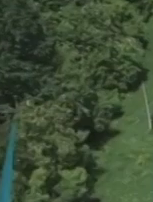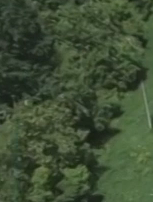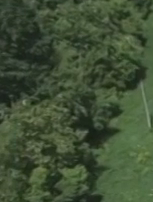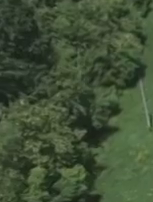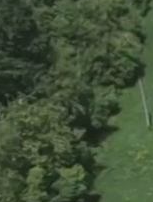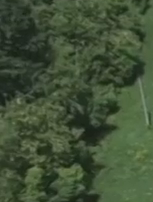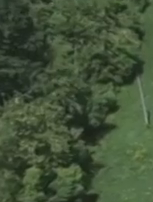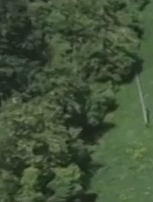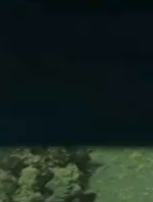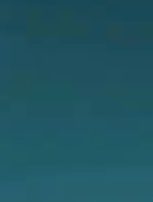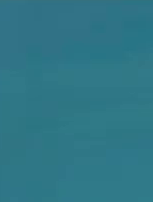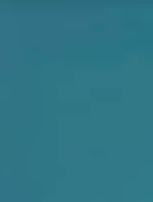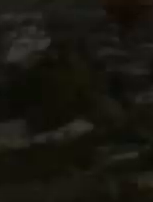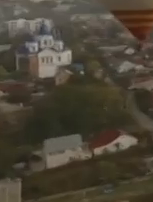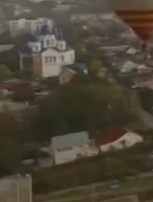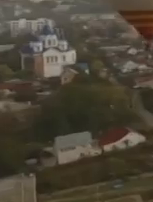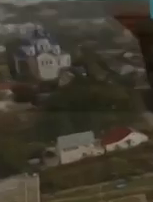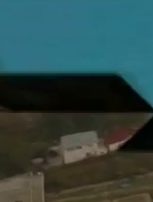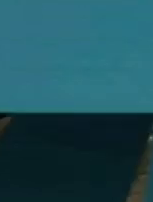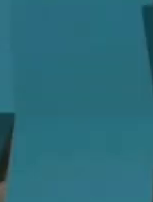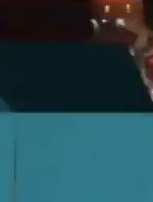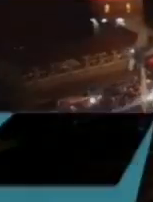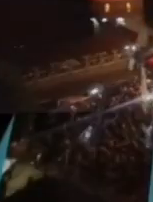Дякую. Дякую. Дякую. Дякую.